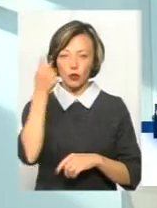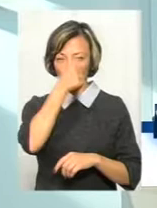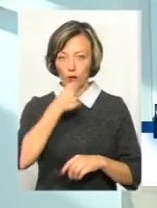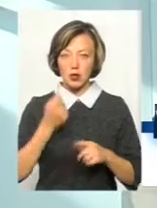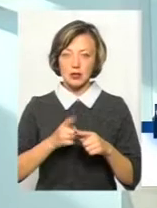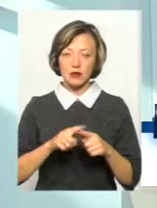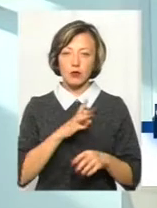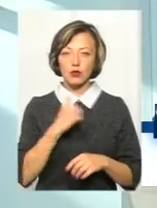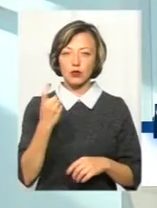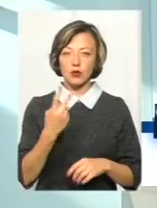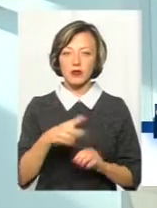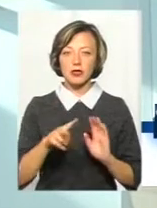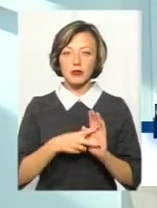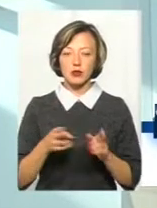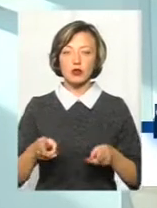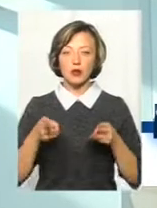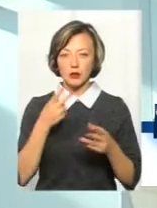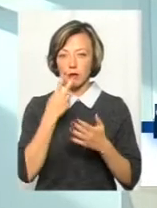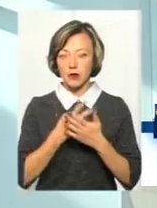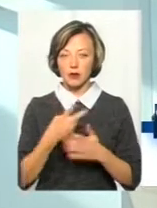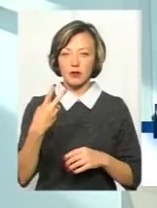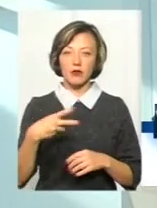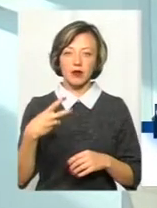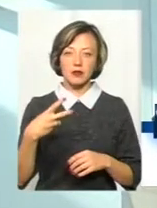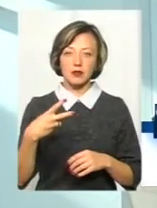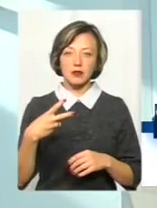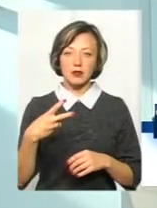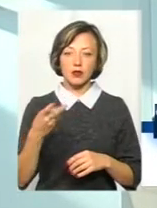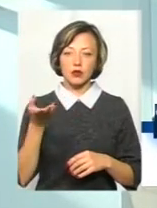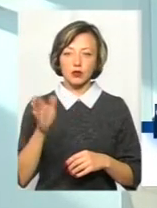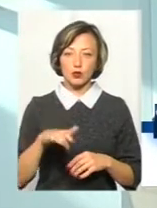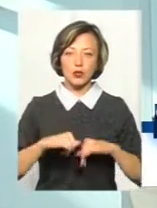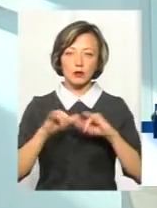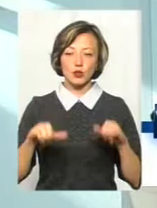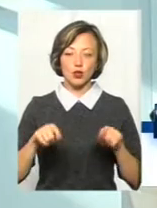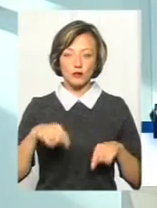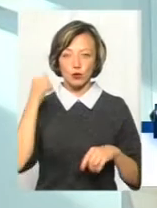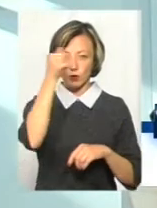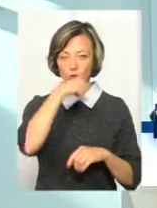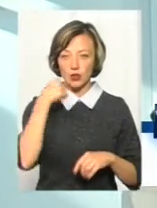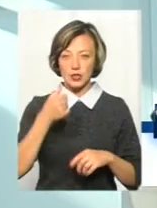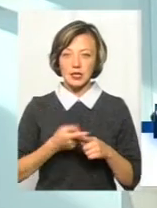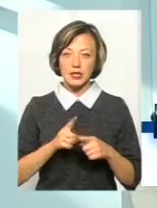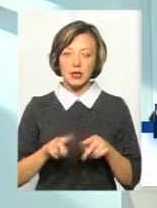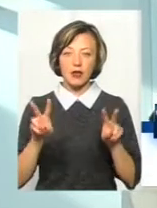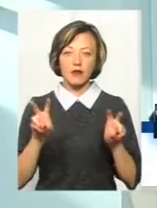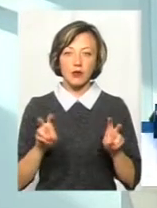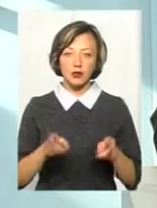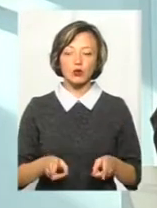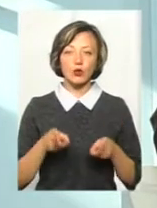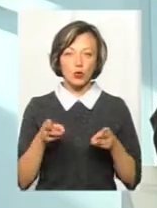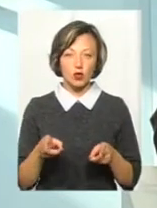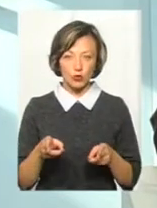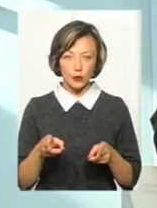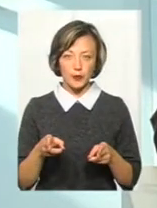127 злочинів. Ми бачимо, що близько на 20 злочинів збільшилось в цьому році. Даний вид злочину